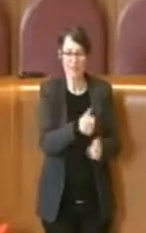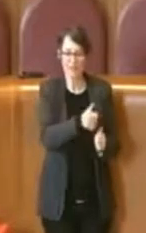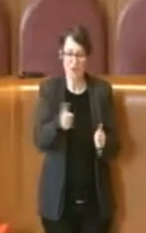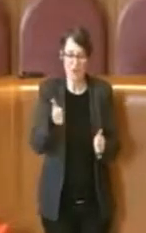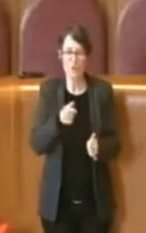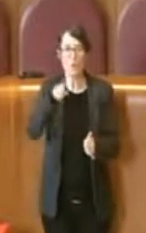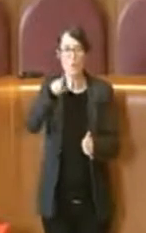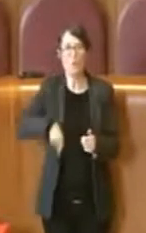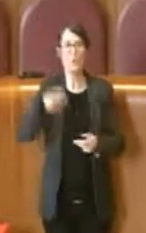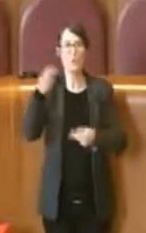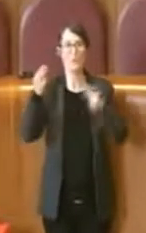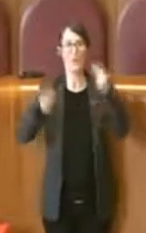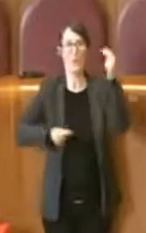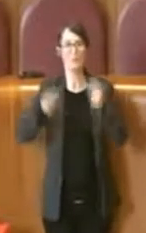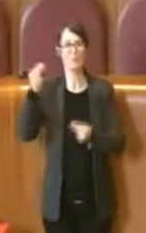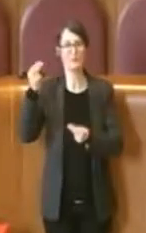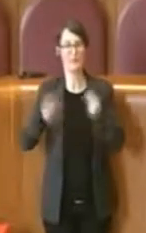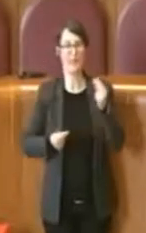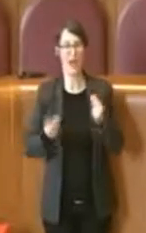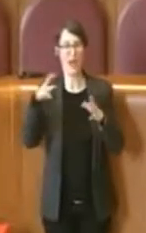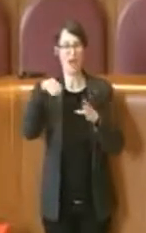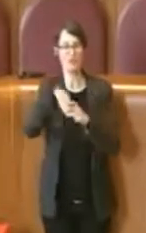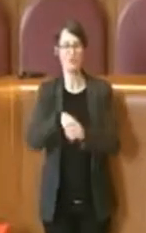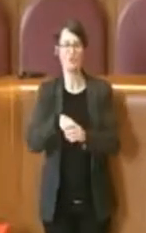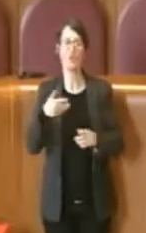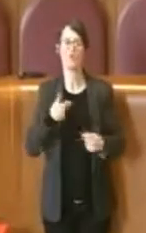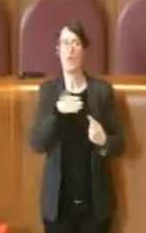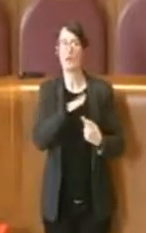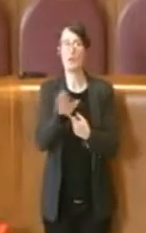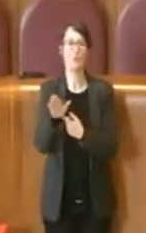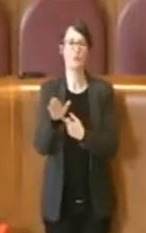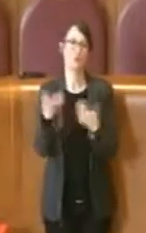bilancio, la dimostriamo con i fatti.